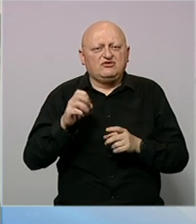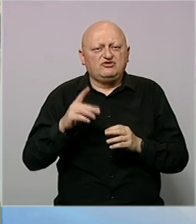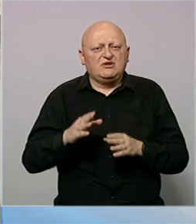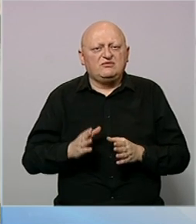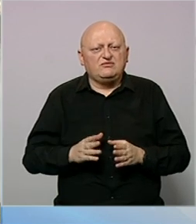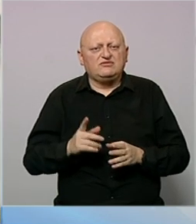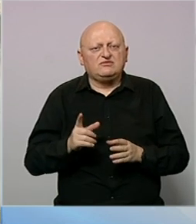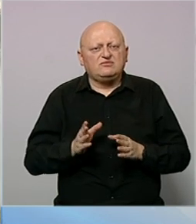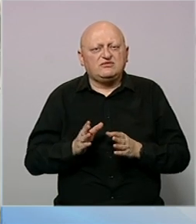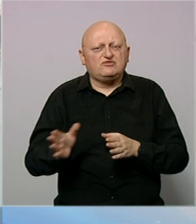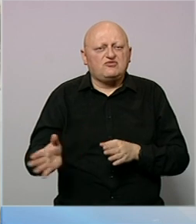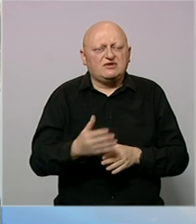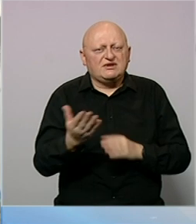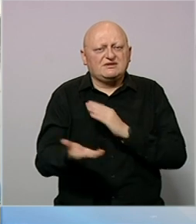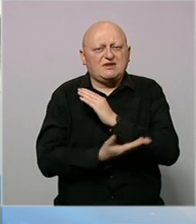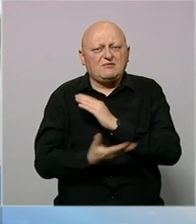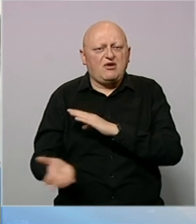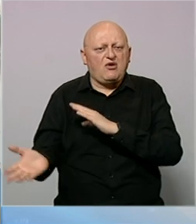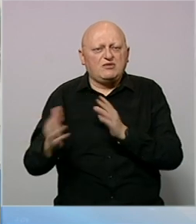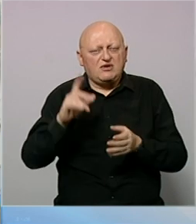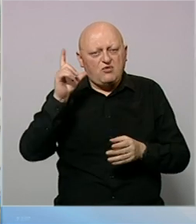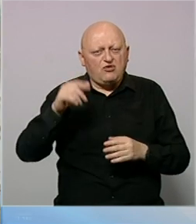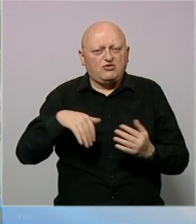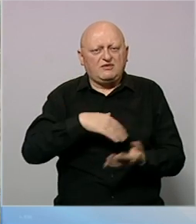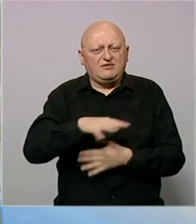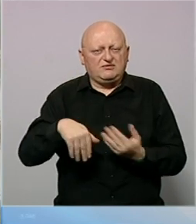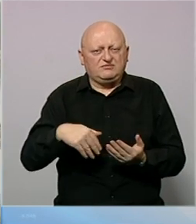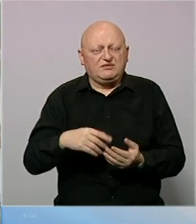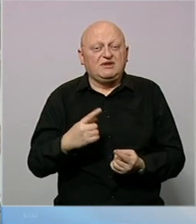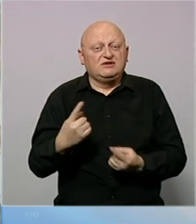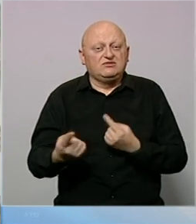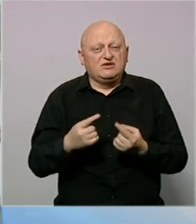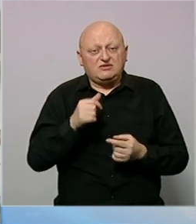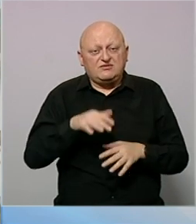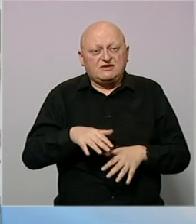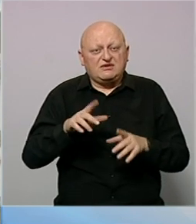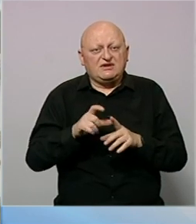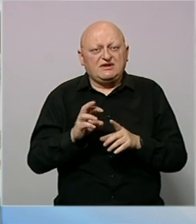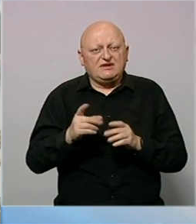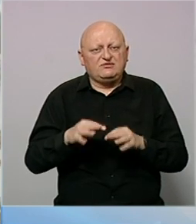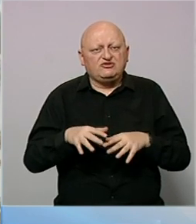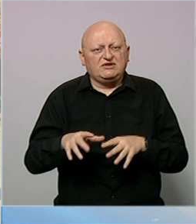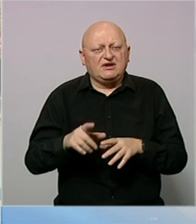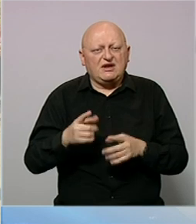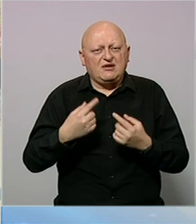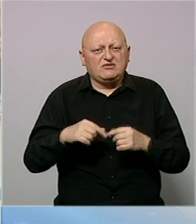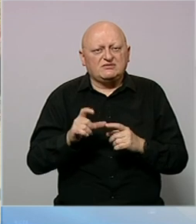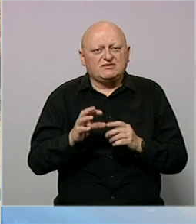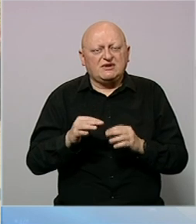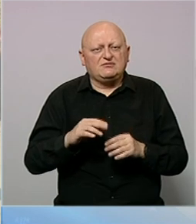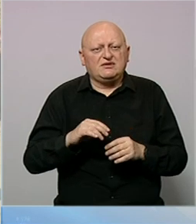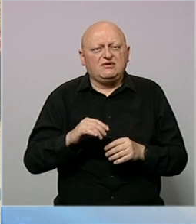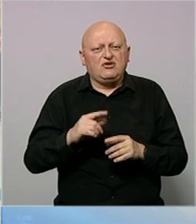Mostaru i Čapljini sputjeva su uklanjena stabla oborena u olujnom nevremenu. Stanje vodostaja drine i bujičnih rijeka